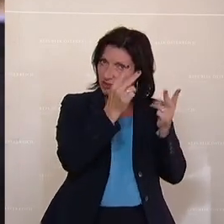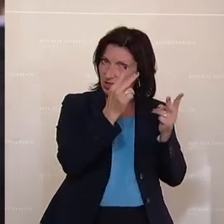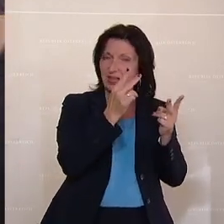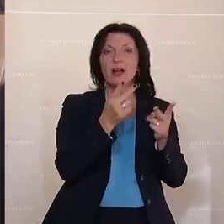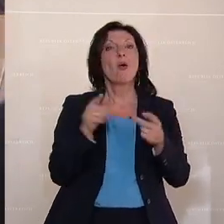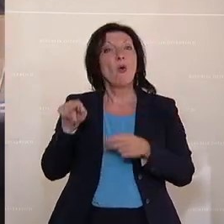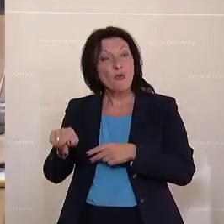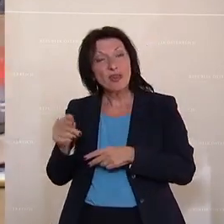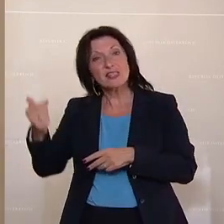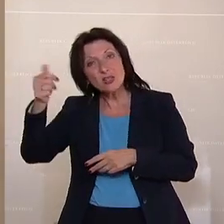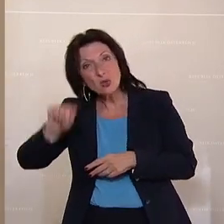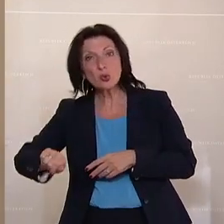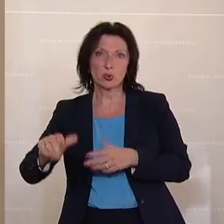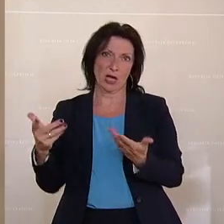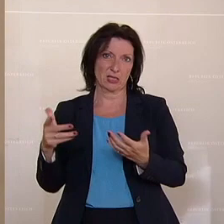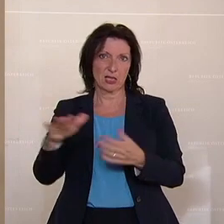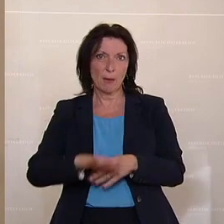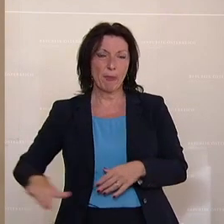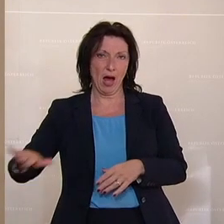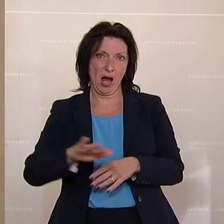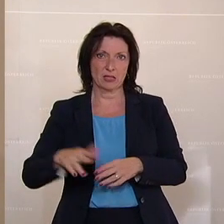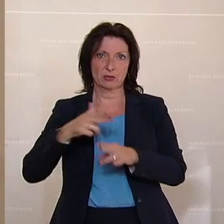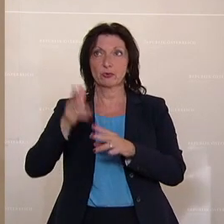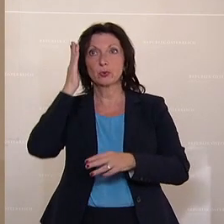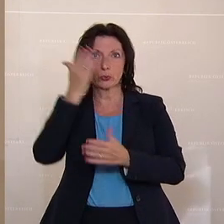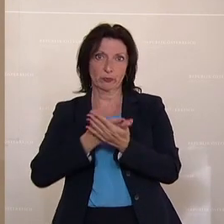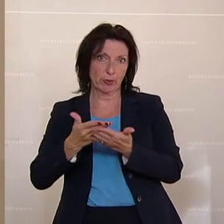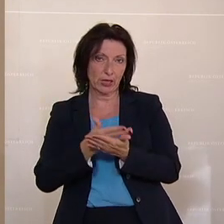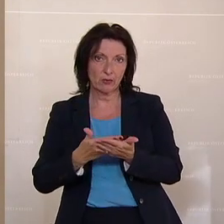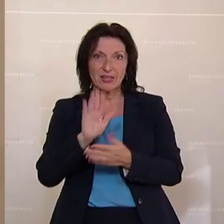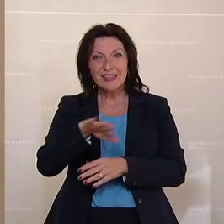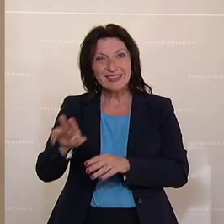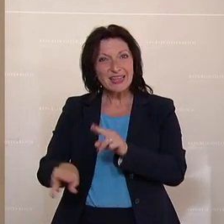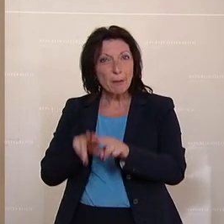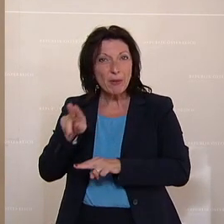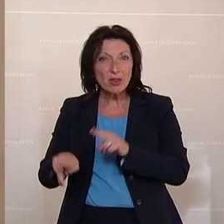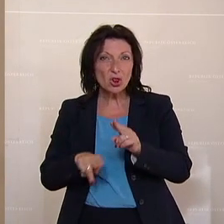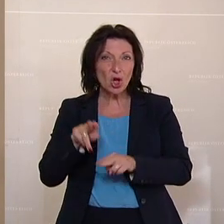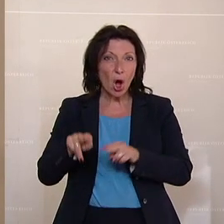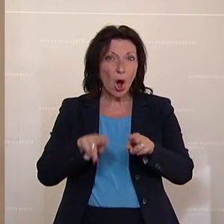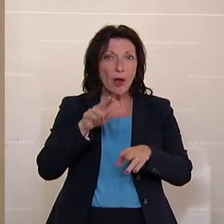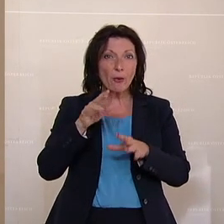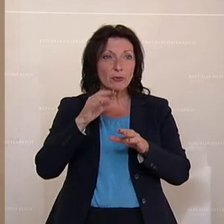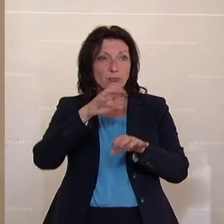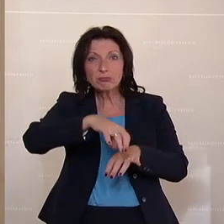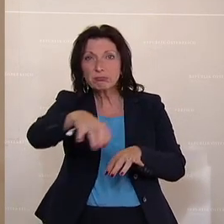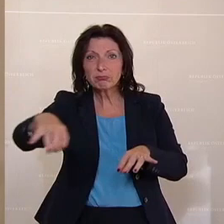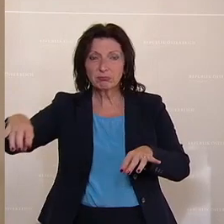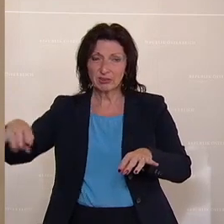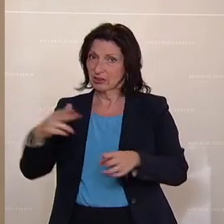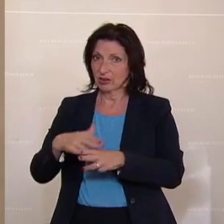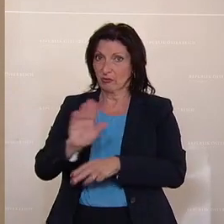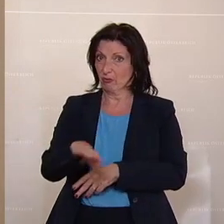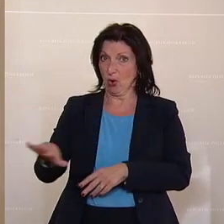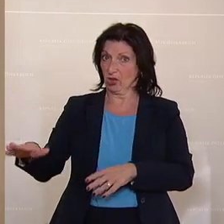Grundpfeiler unseres Bildungssystems. Die Kinderbetreuungseinrichtungen sind für unsere Kinder